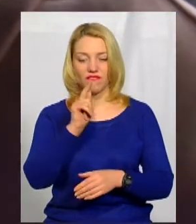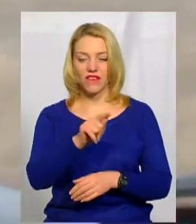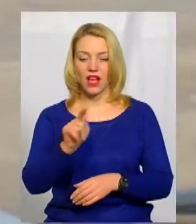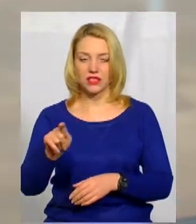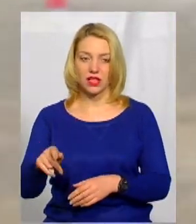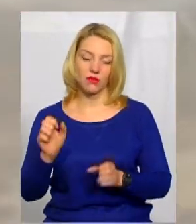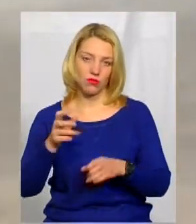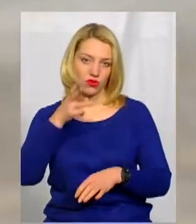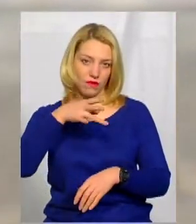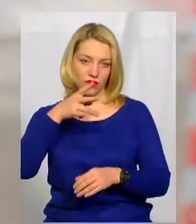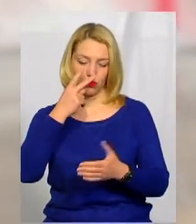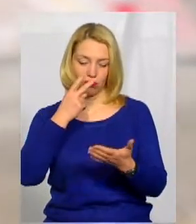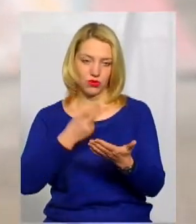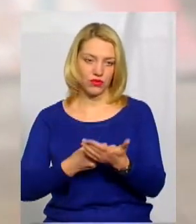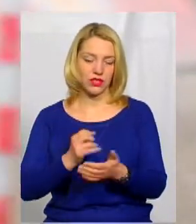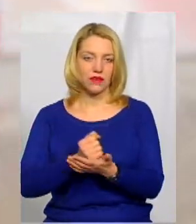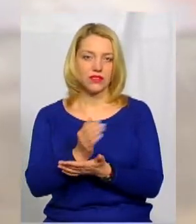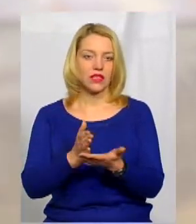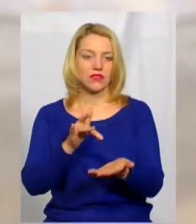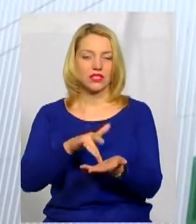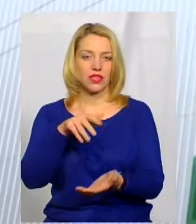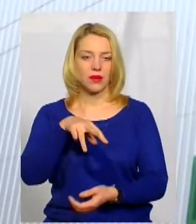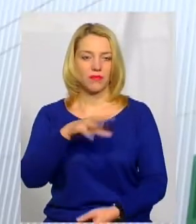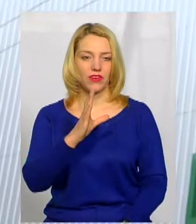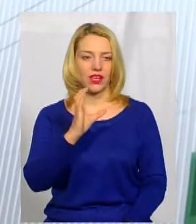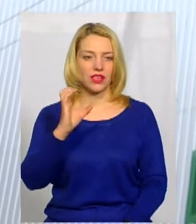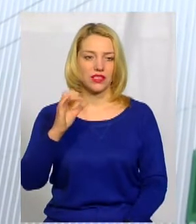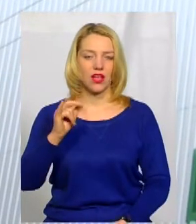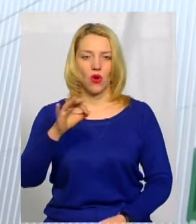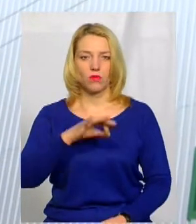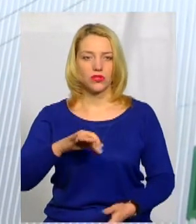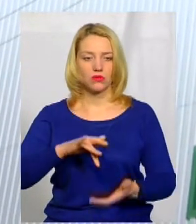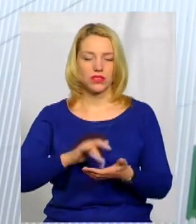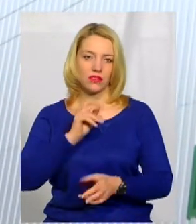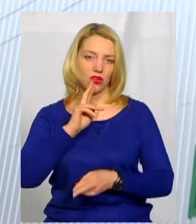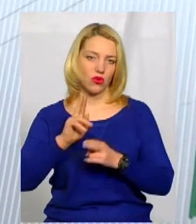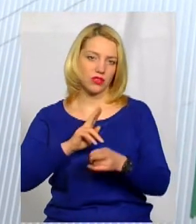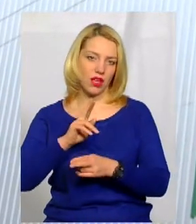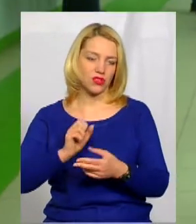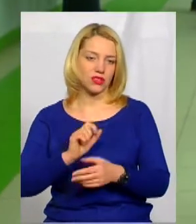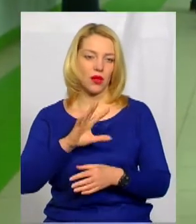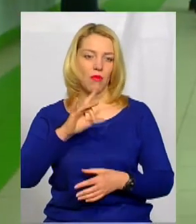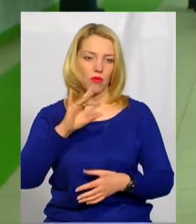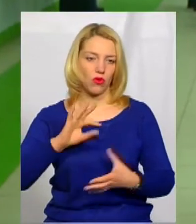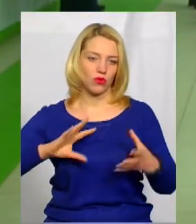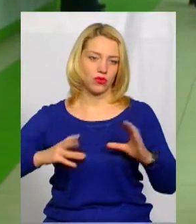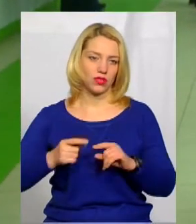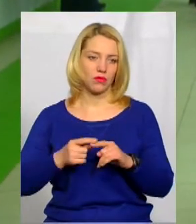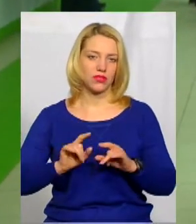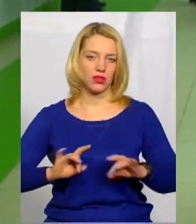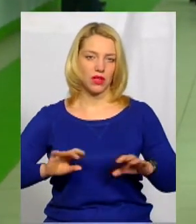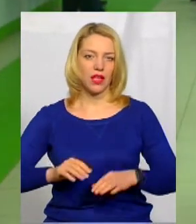переглянути відео з реєстратора у сервісному центрі МВС, що в обласному центрі та оскаржити результати. Про це розповідає начальник